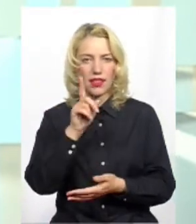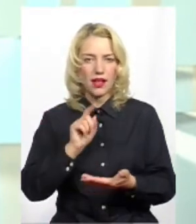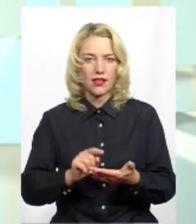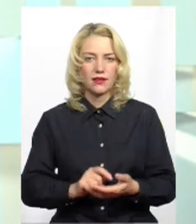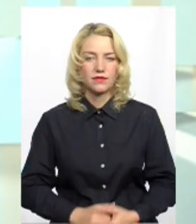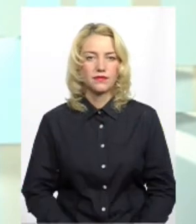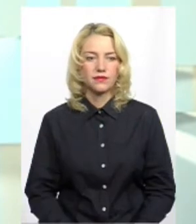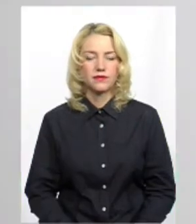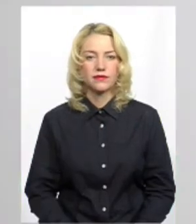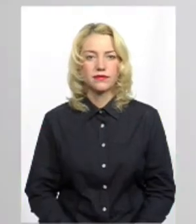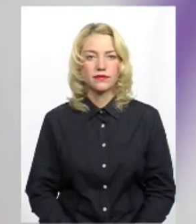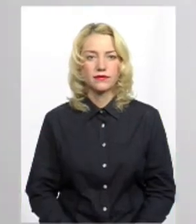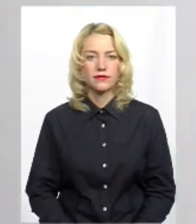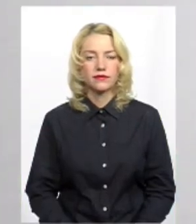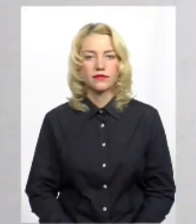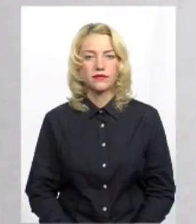дивімося.